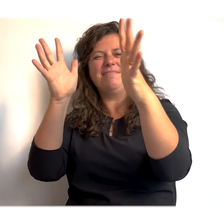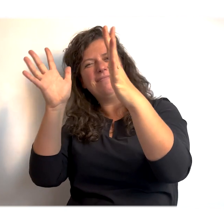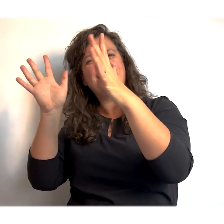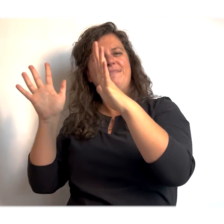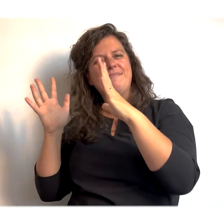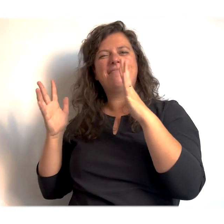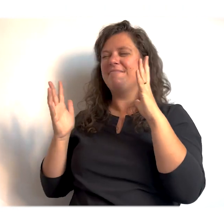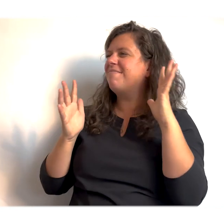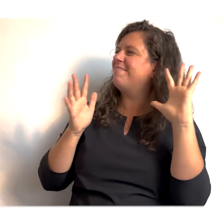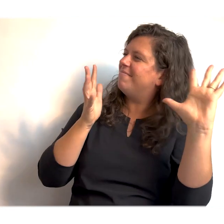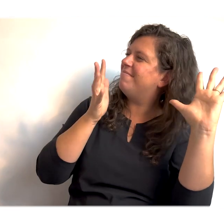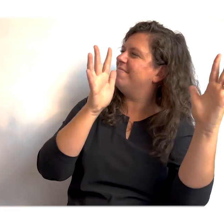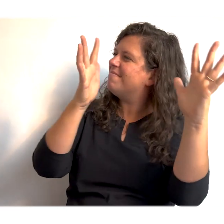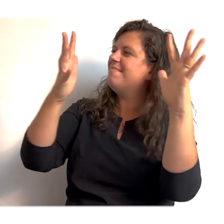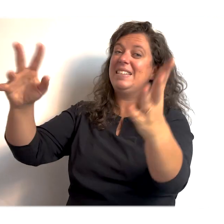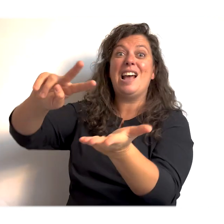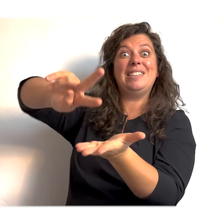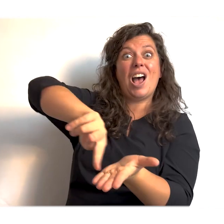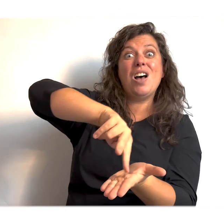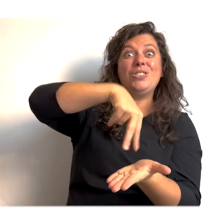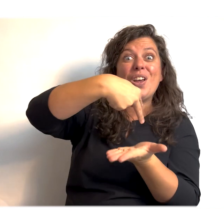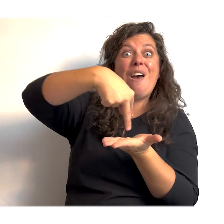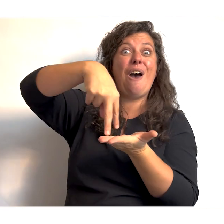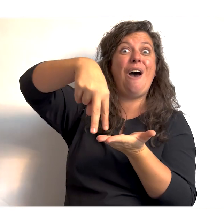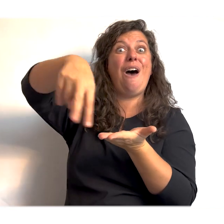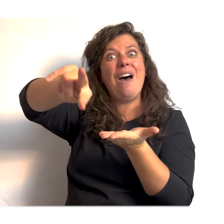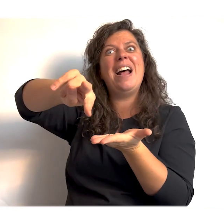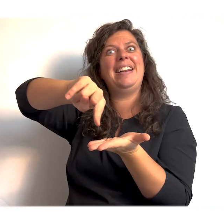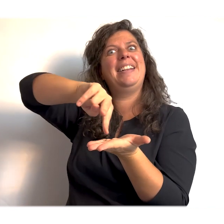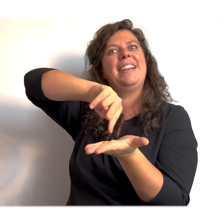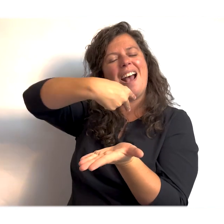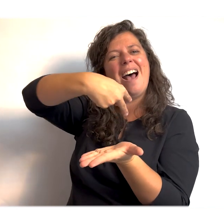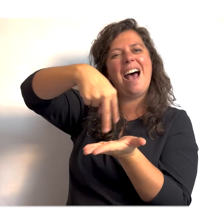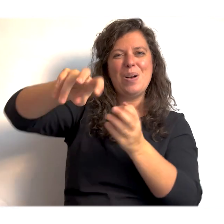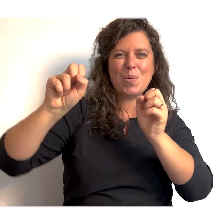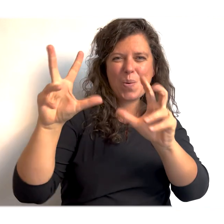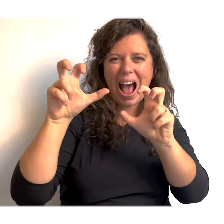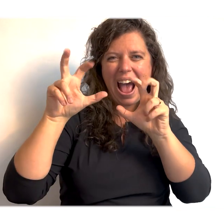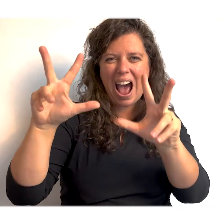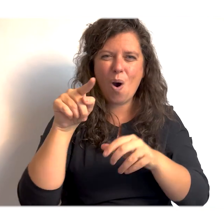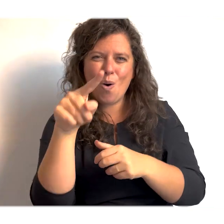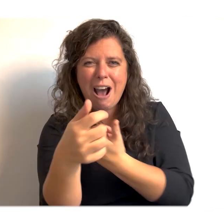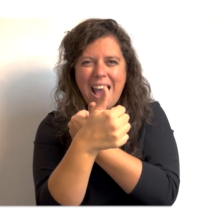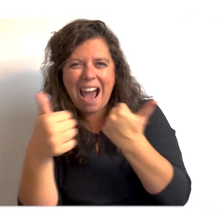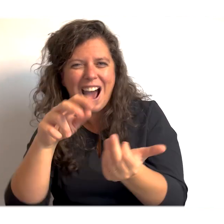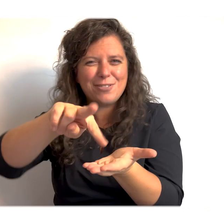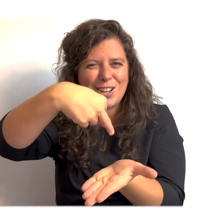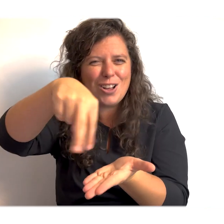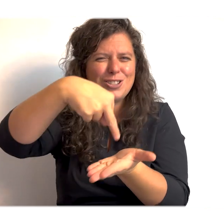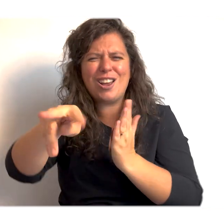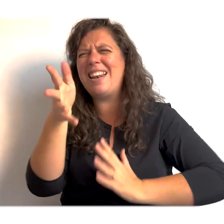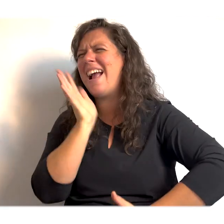En dansen. Oh, wat dans je gaat. Lekker dan.